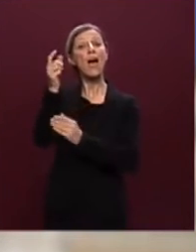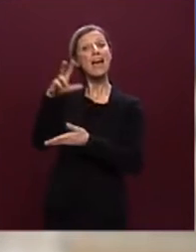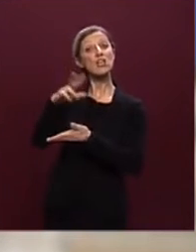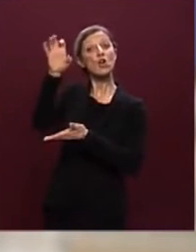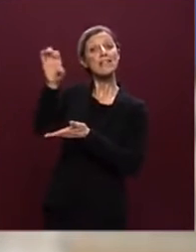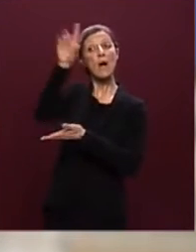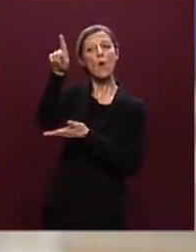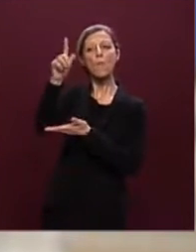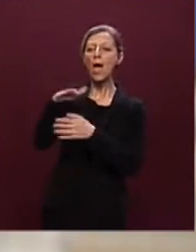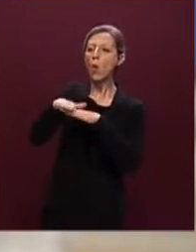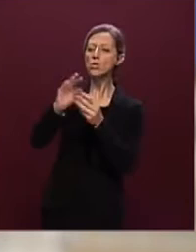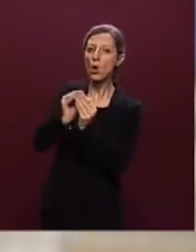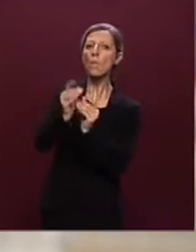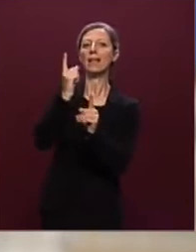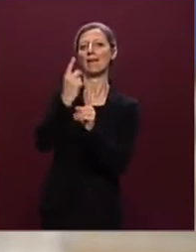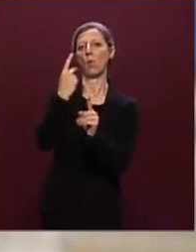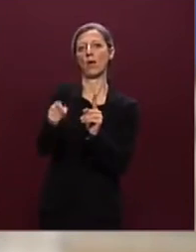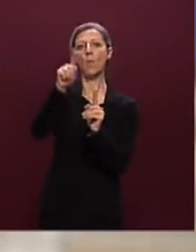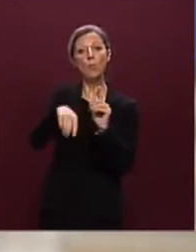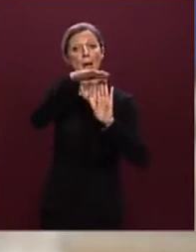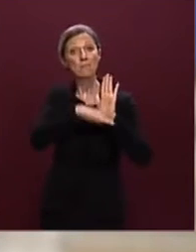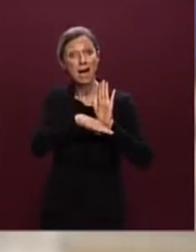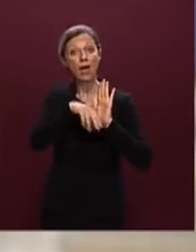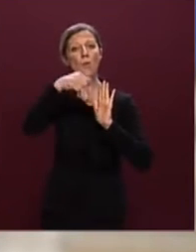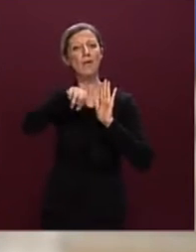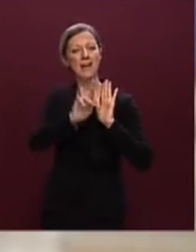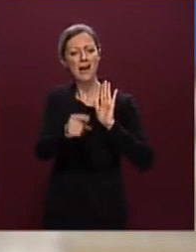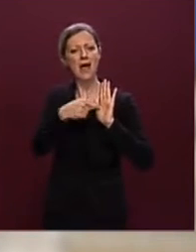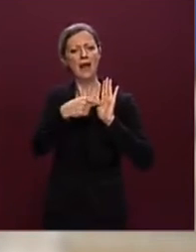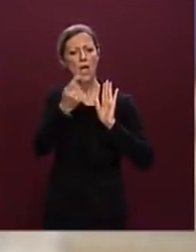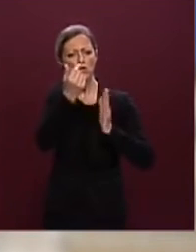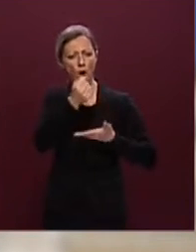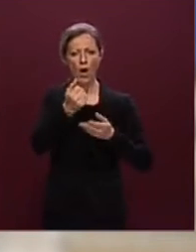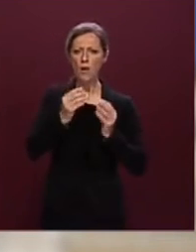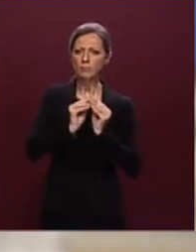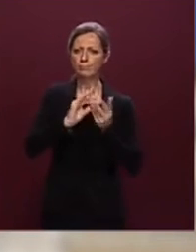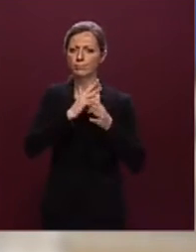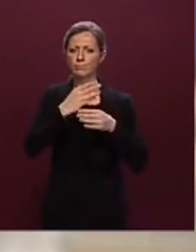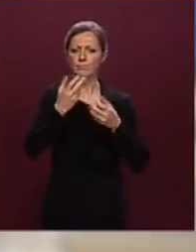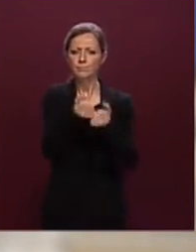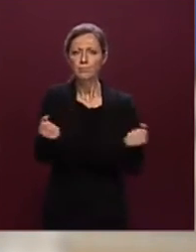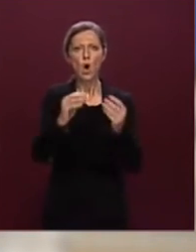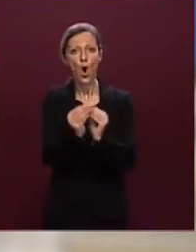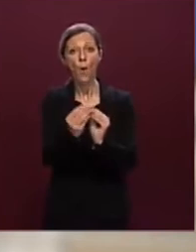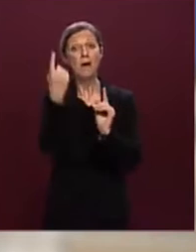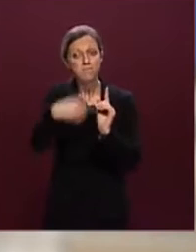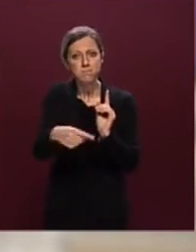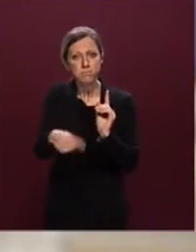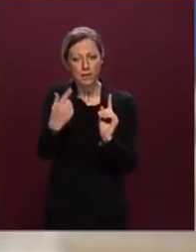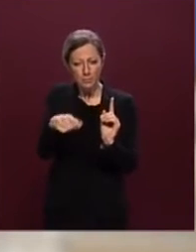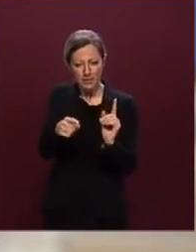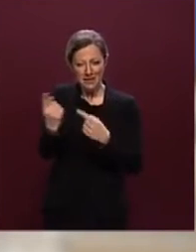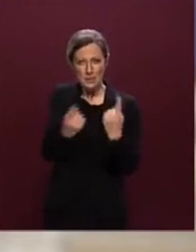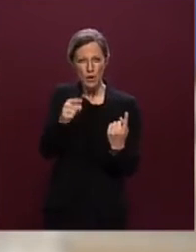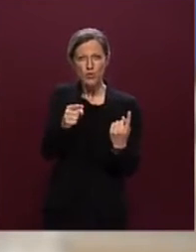coesione quanto del Piano Nazionale di Ripesa e Resilienza, perché è evidente che su questo si gioca una delle partite più rilevanti,